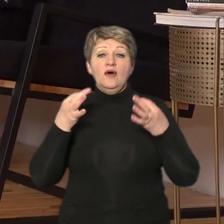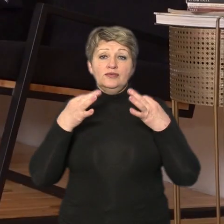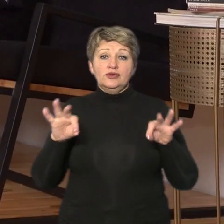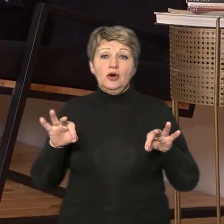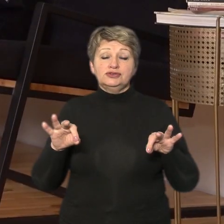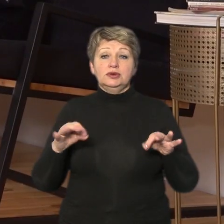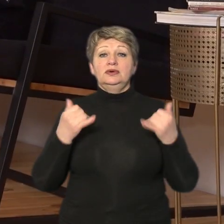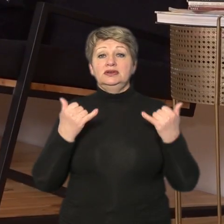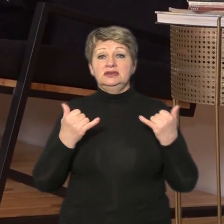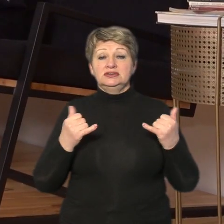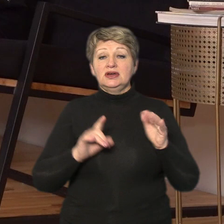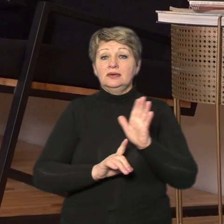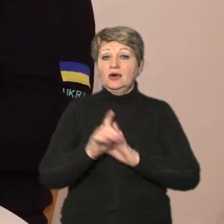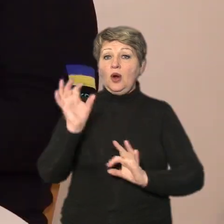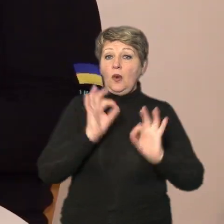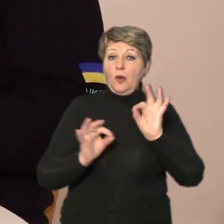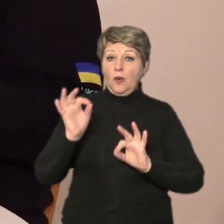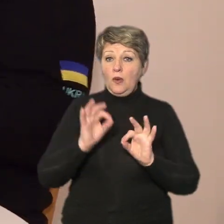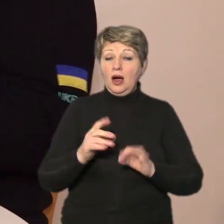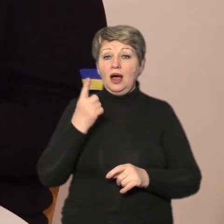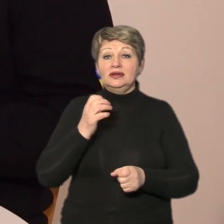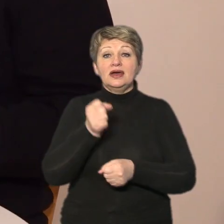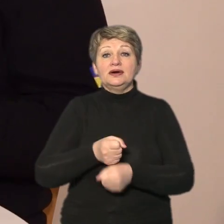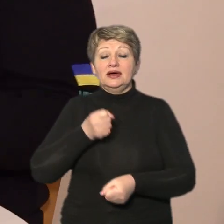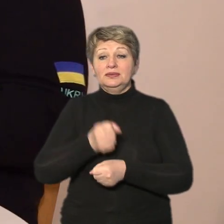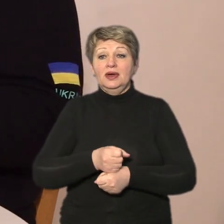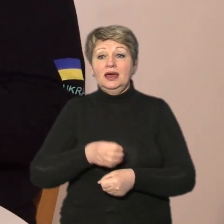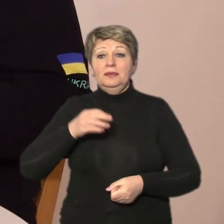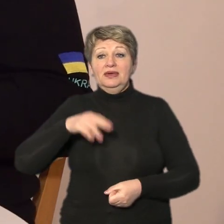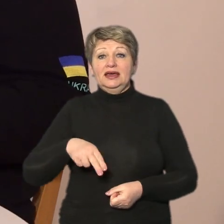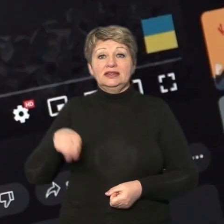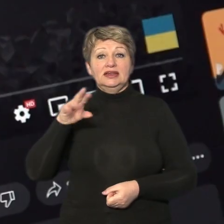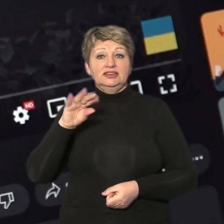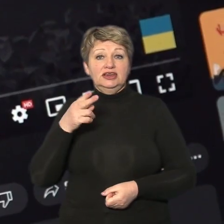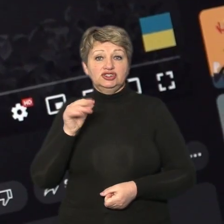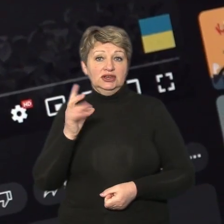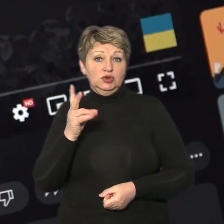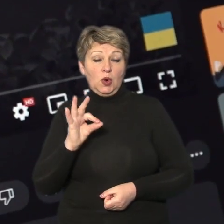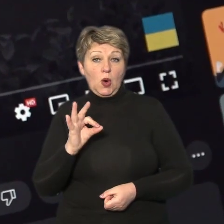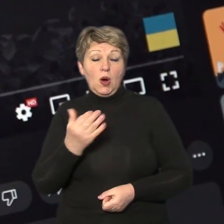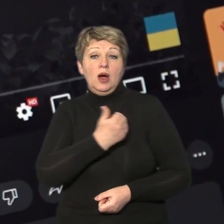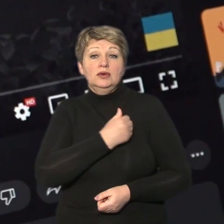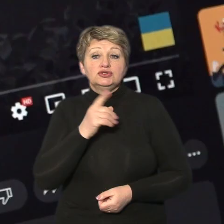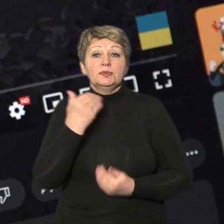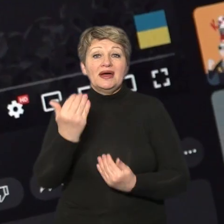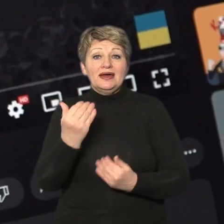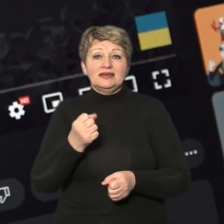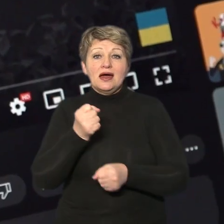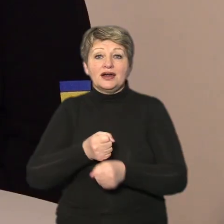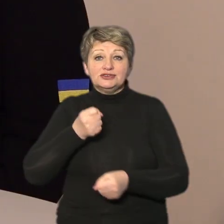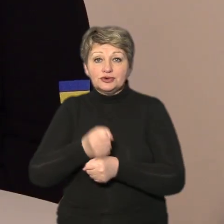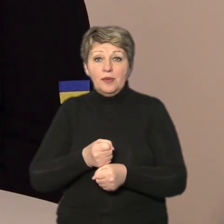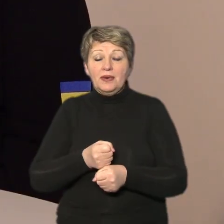'явилася на початку осені тоді каже один з її розробників Микита Дяшенко хотіли щоб їхня розробка працювала для ЗСУ